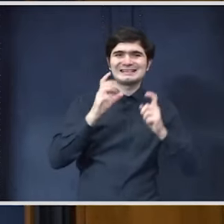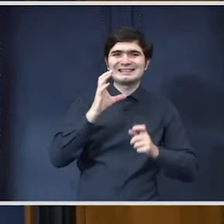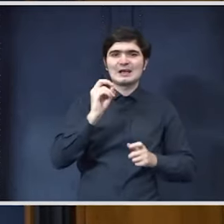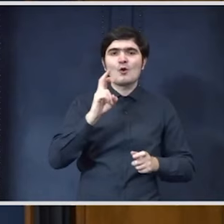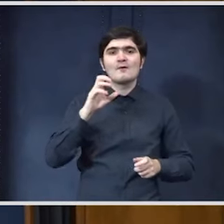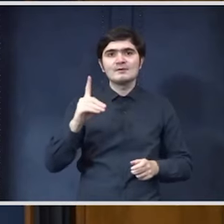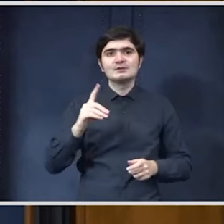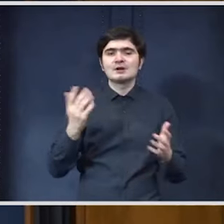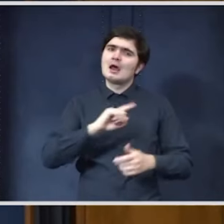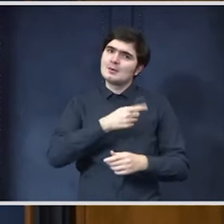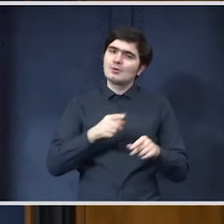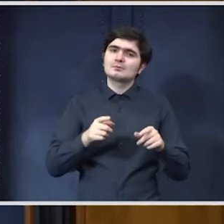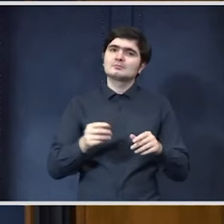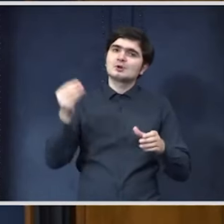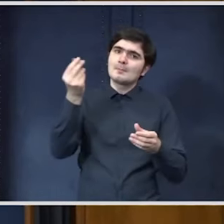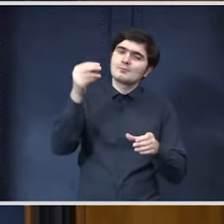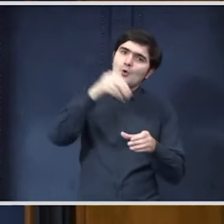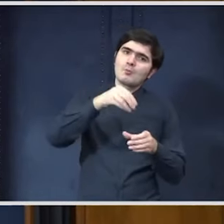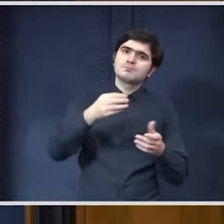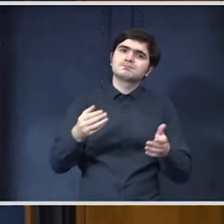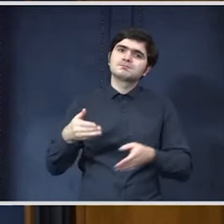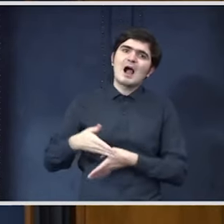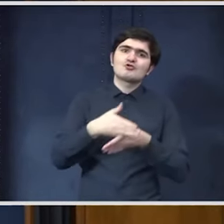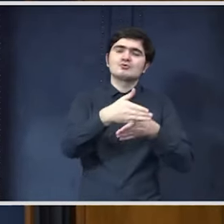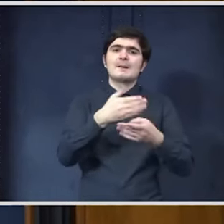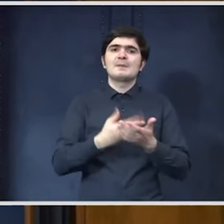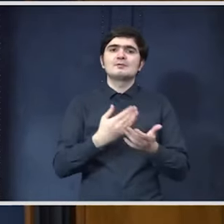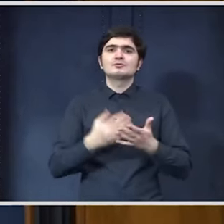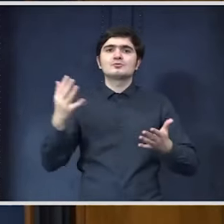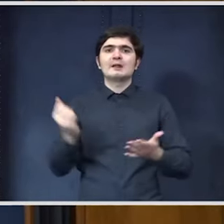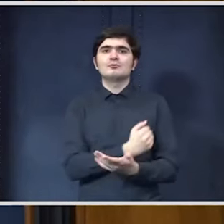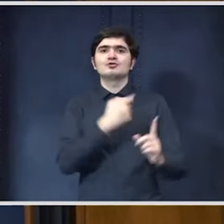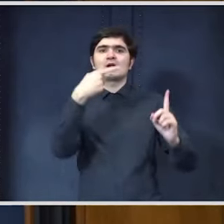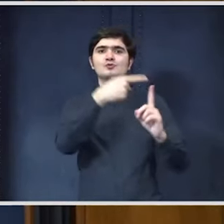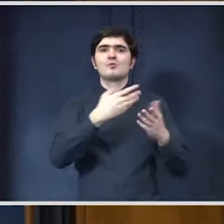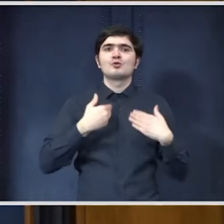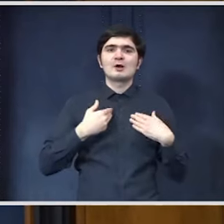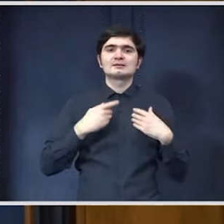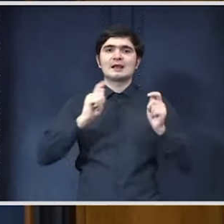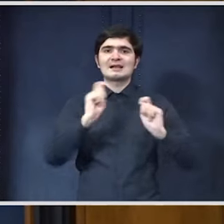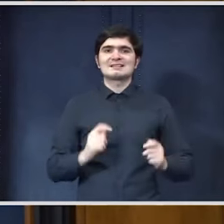care pot, repet, să contribuie la obiectivele noastre ca țară.